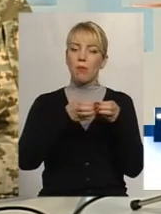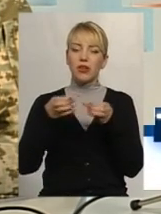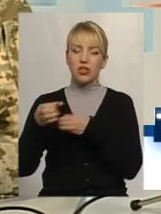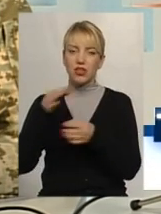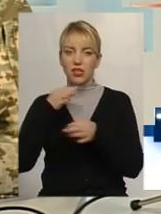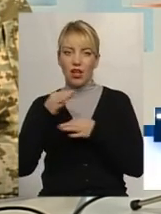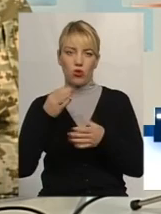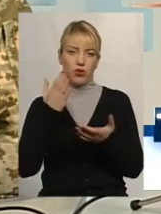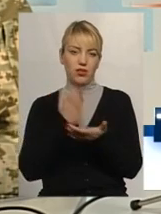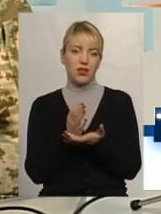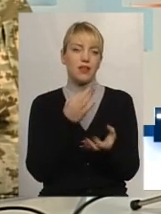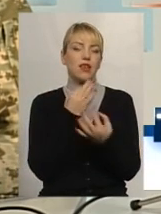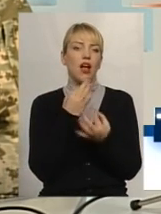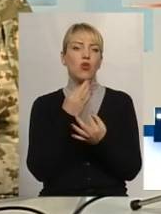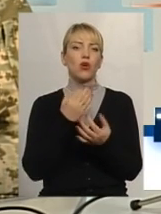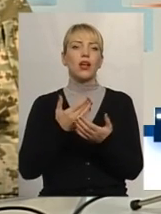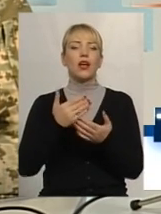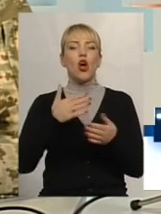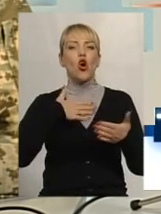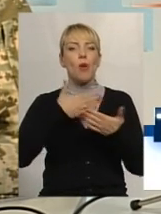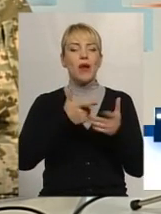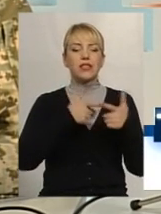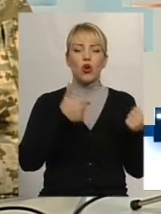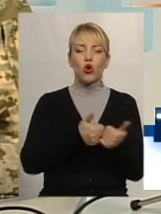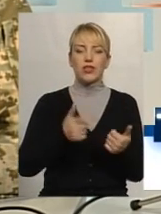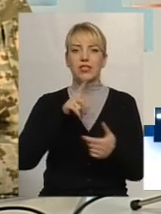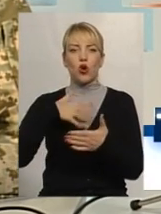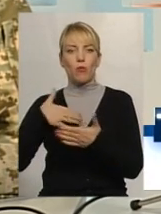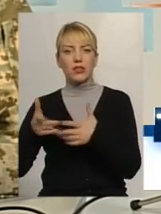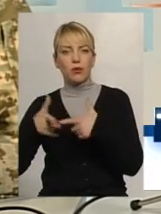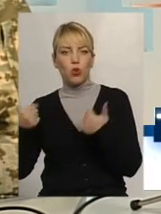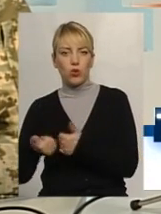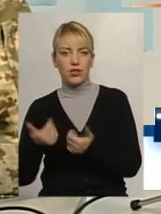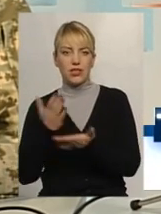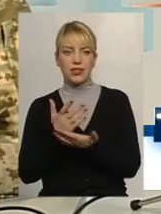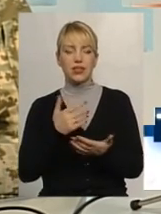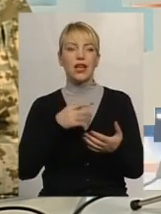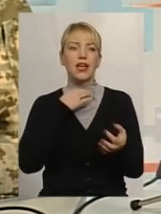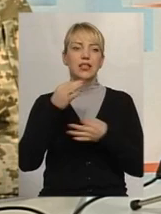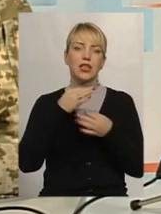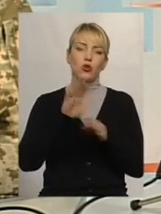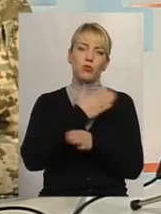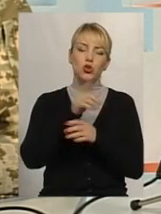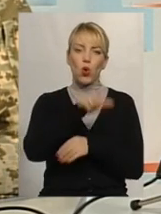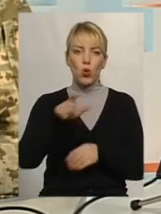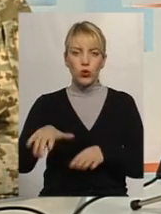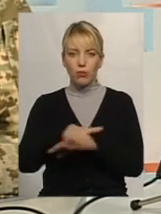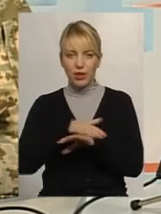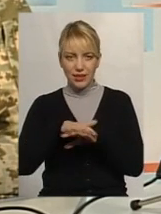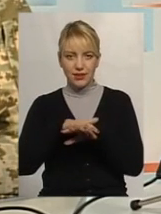діалог, є діалог громадських організацій з громадськими організаціями, є діалог між людьми, є